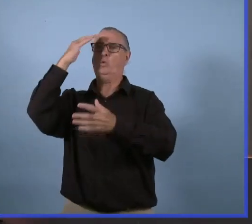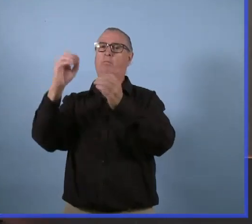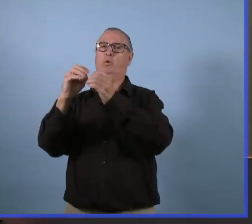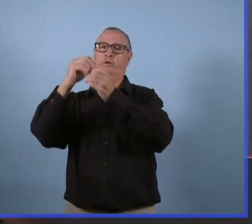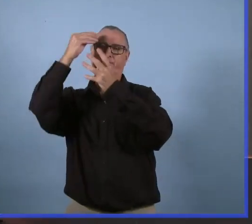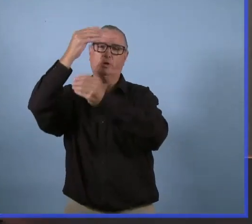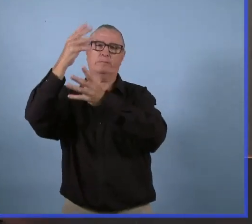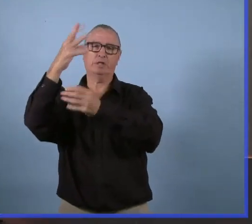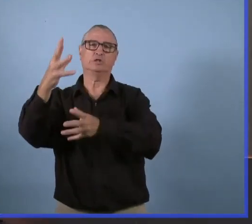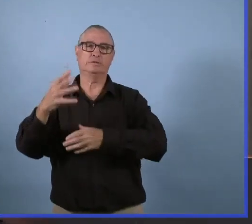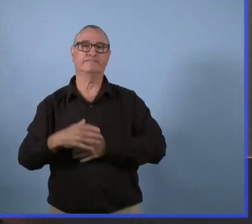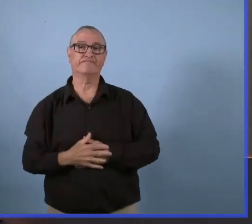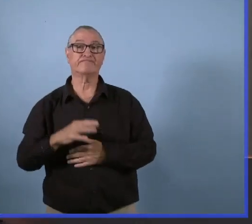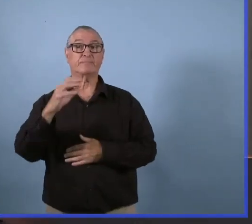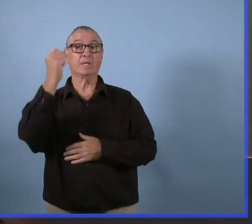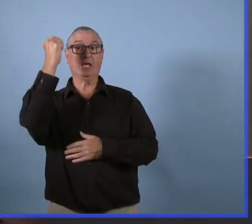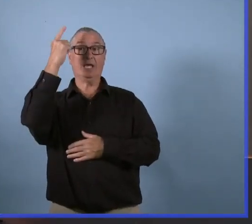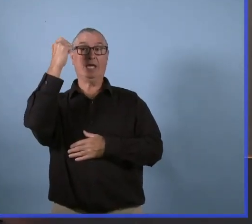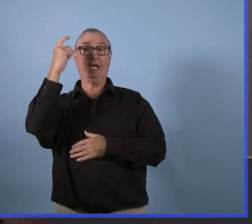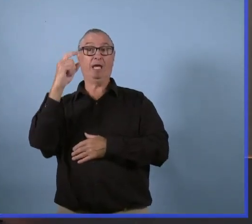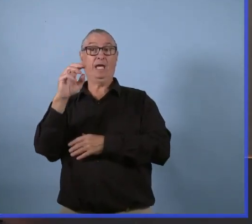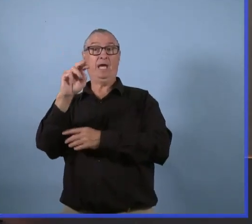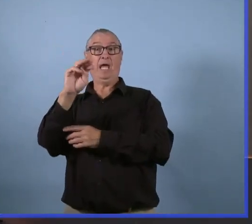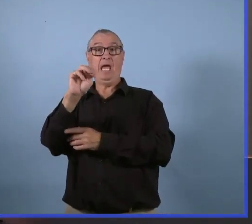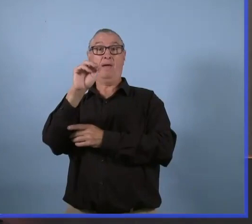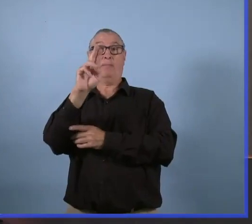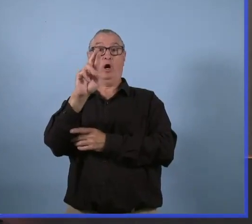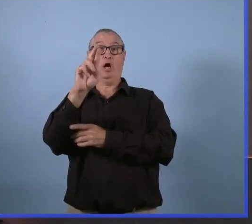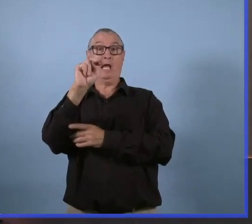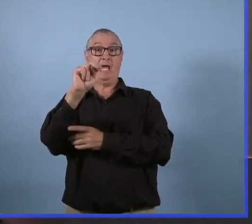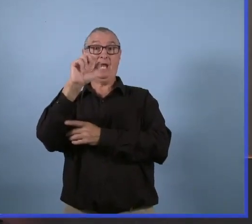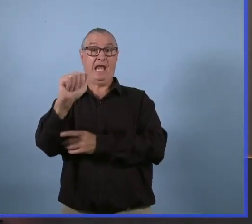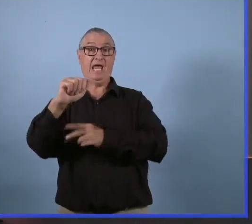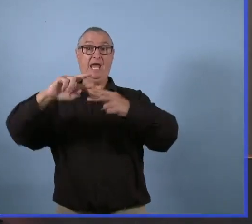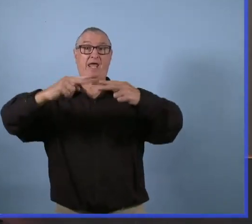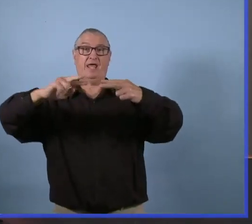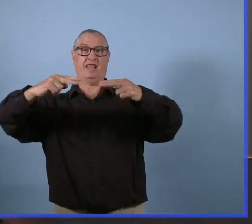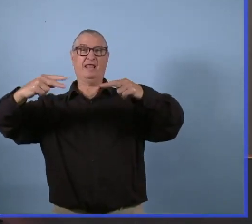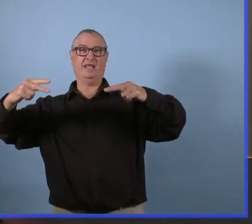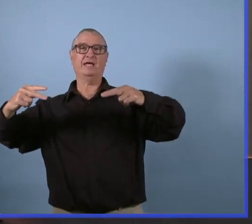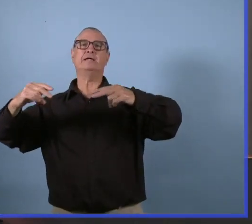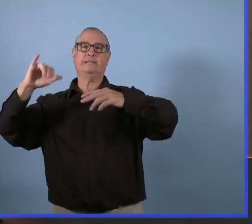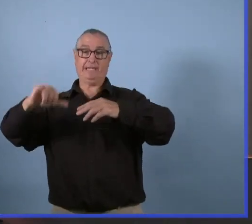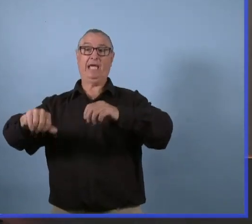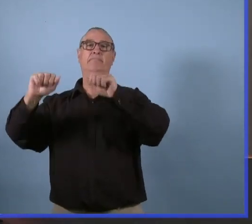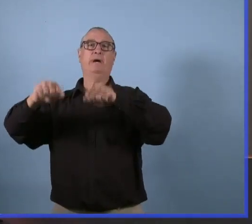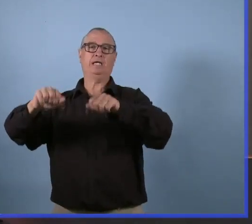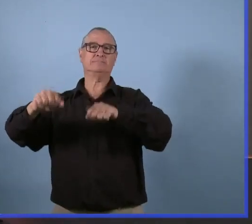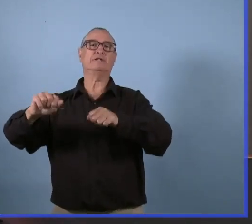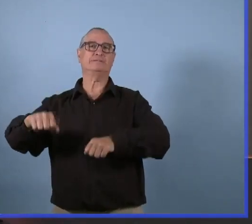Les vaccins, on peut utiliser l'un ou l'autre, Moderna ou Pfizer.